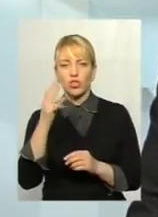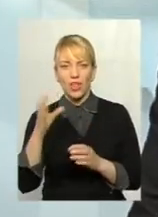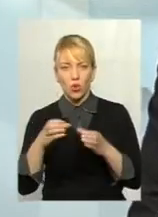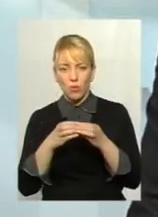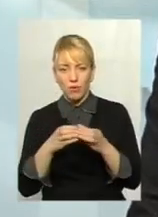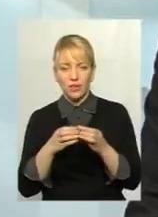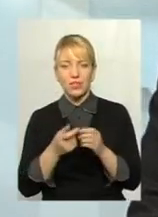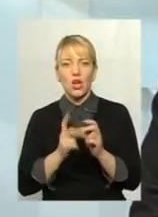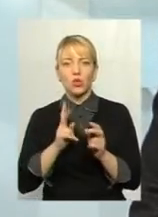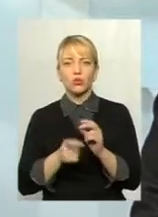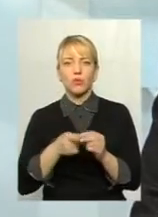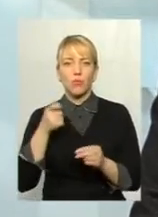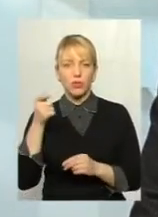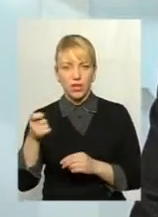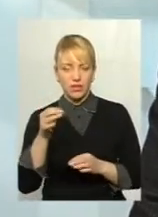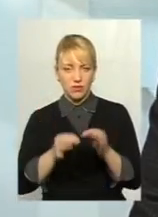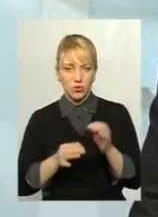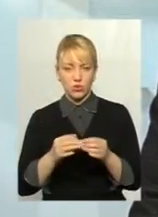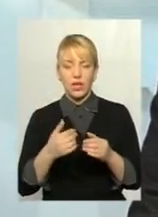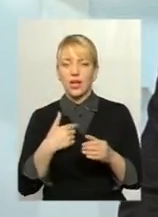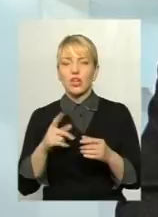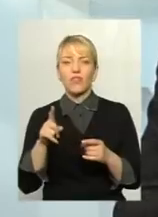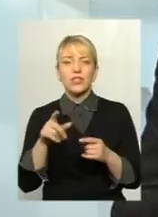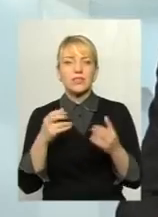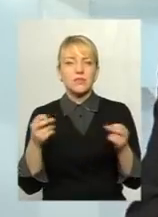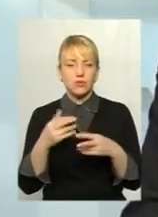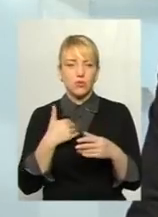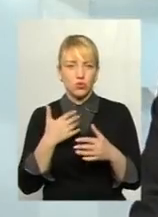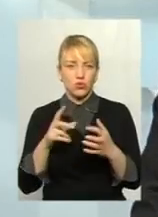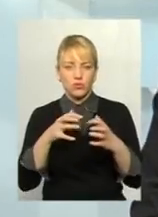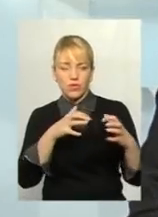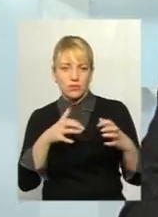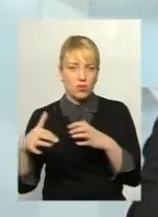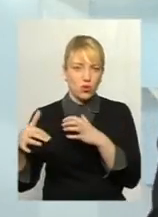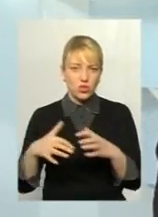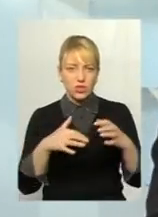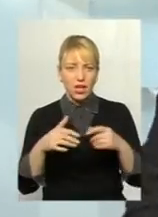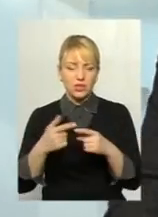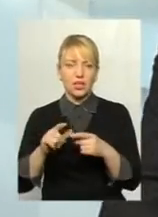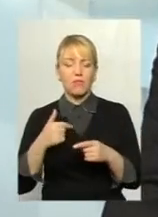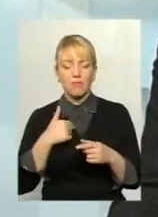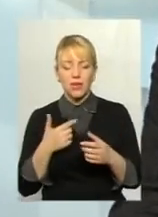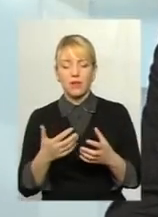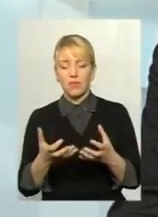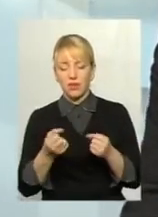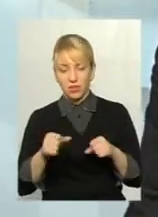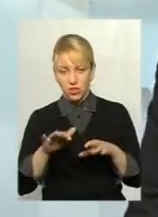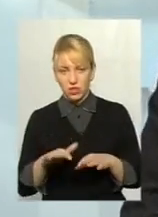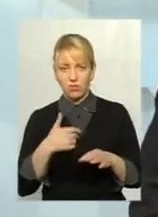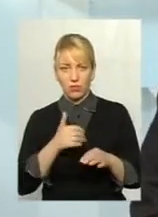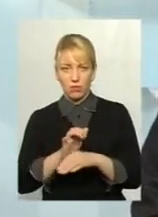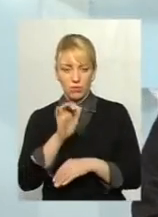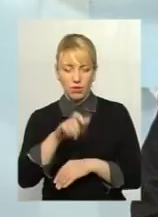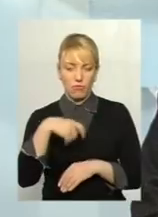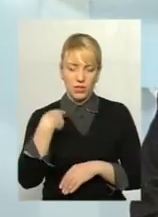щоб нас розшатати. Тому ми зараз будемо робити все мирним шляхом для початку. Ми прийняли рішення, ми його направляємо до президента, прем'єра.